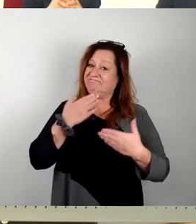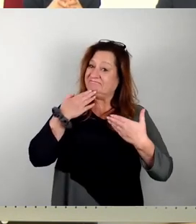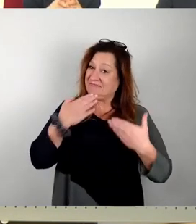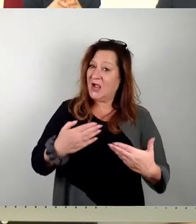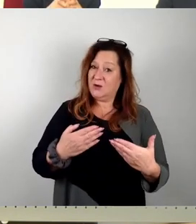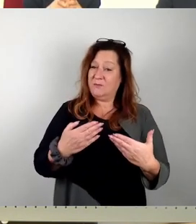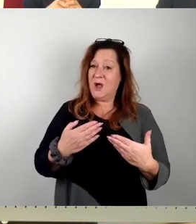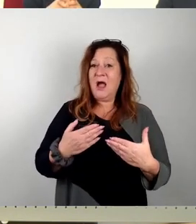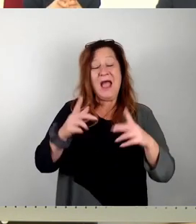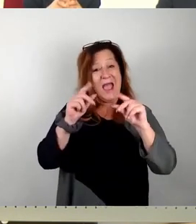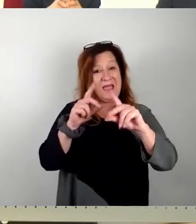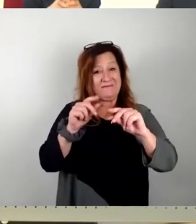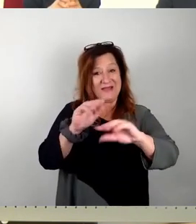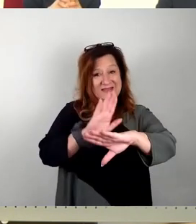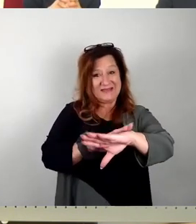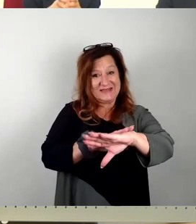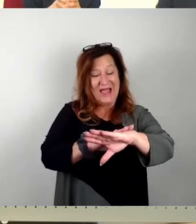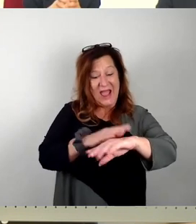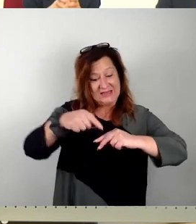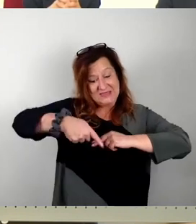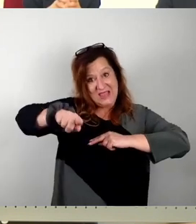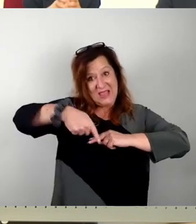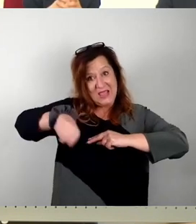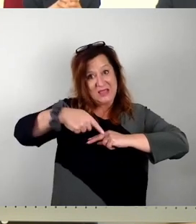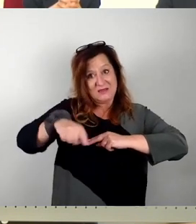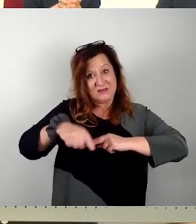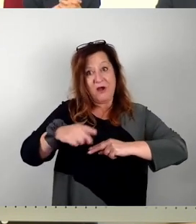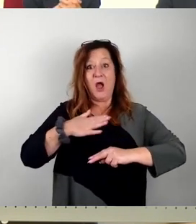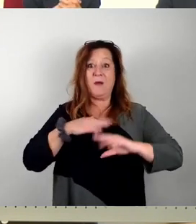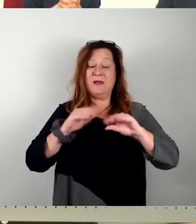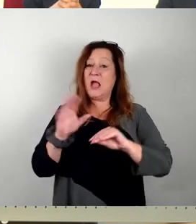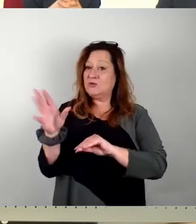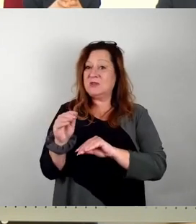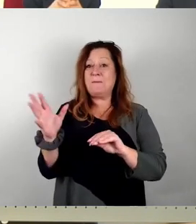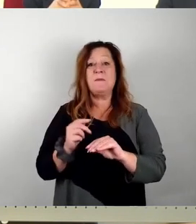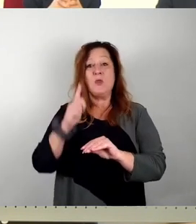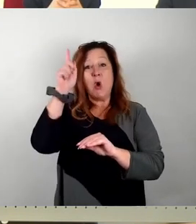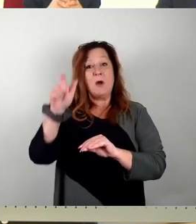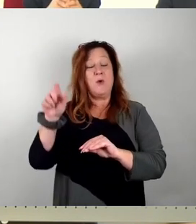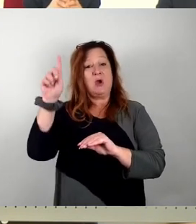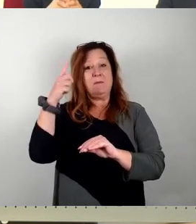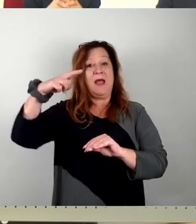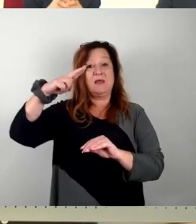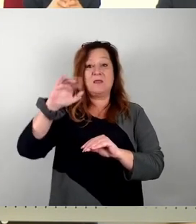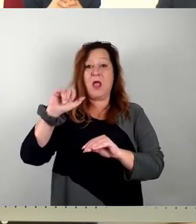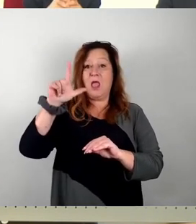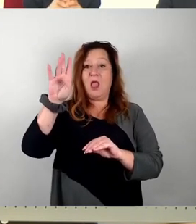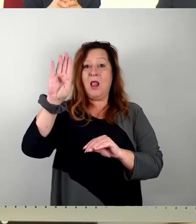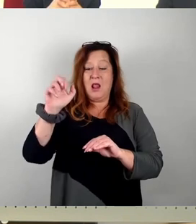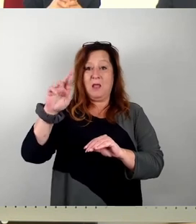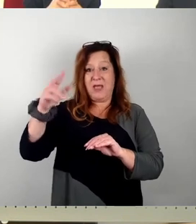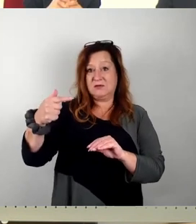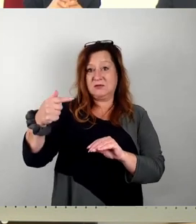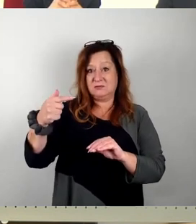Zeit hier in dieser Woche verbringen durfte, zusammen mit Oberbürgermeister Hilbert und seinen Leuten, um mehr um die